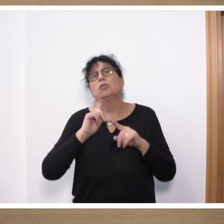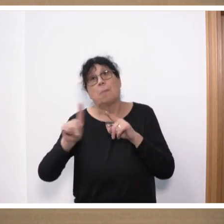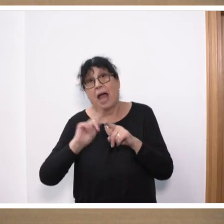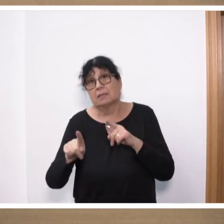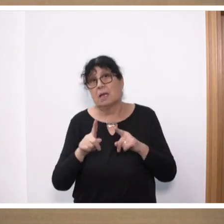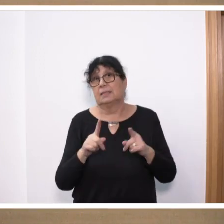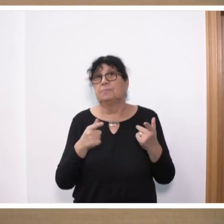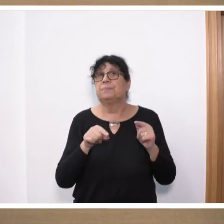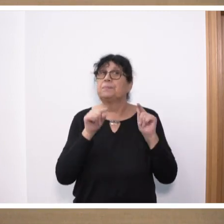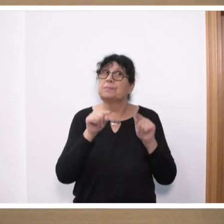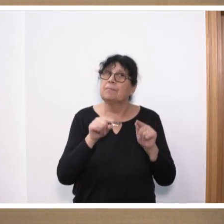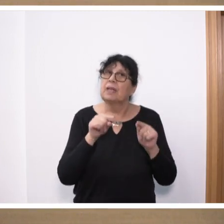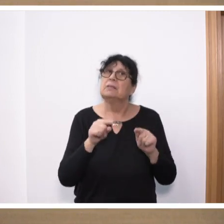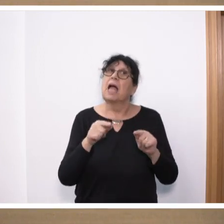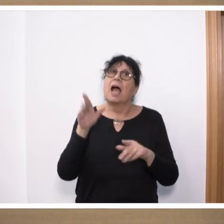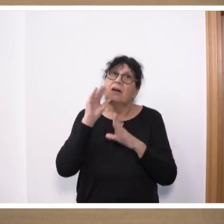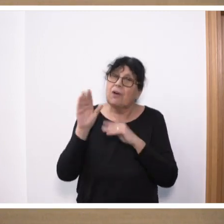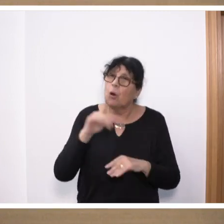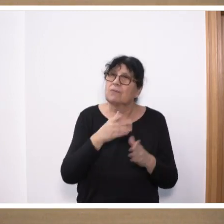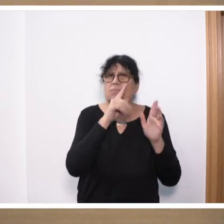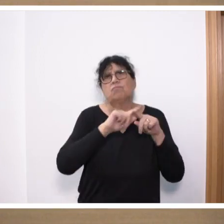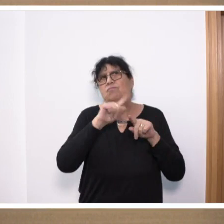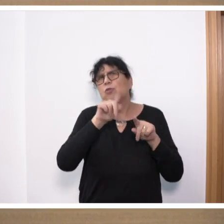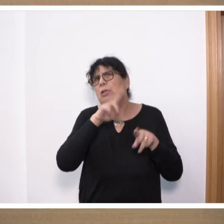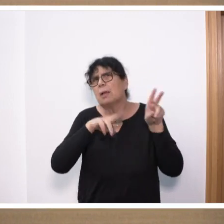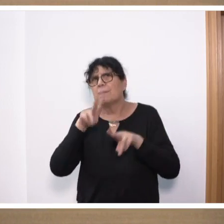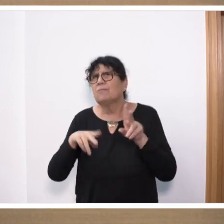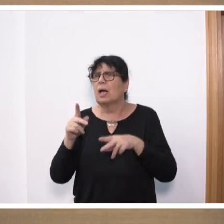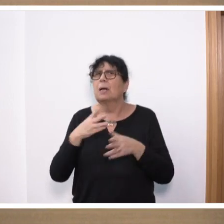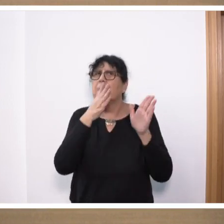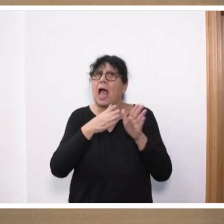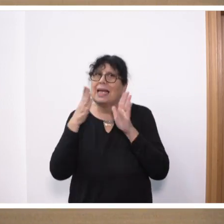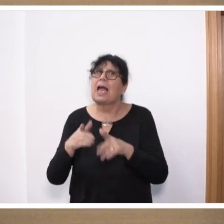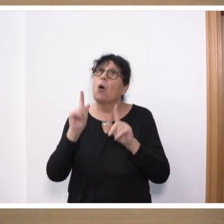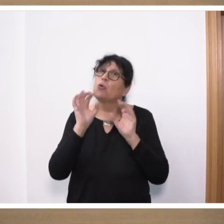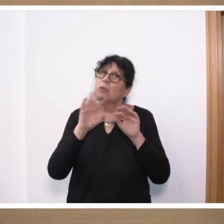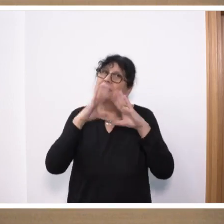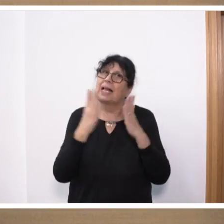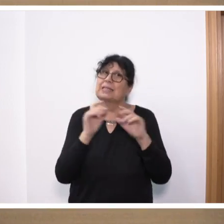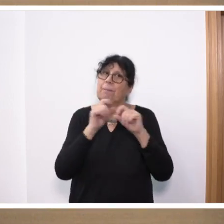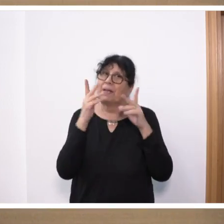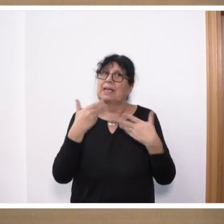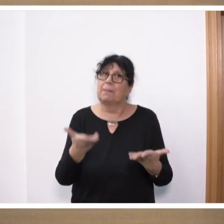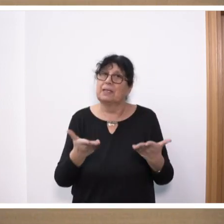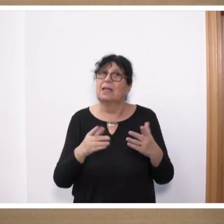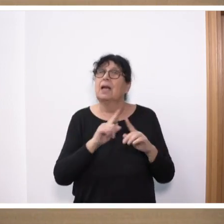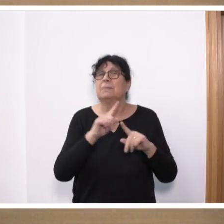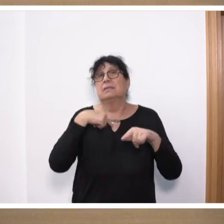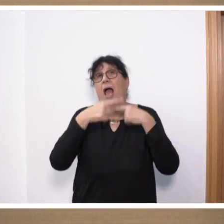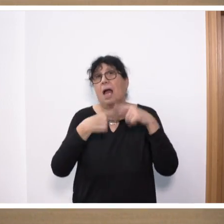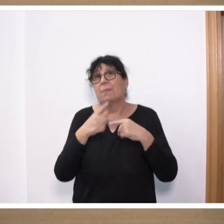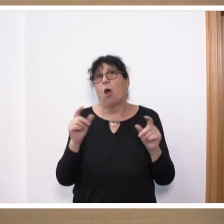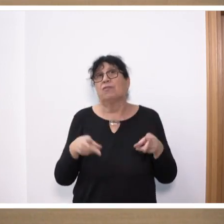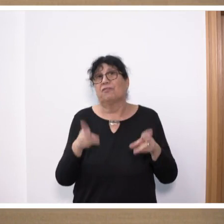die Expertisen auch aus den verschiedenen Bereichen eben ein gutes Gesamtbild abgeben. Und es sind sage und schreibe bis Ablauf der Frist